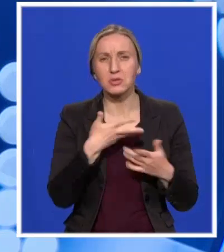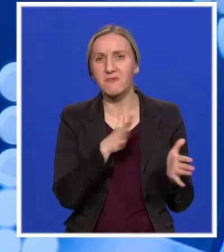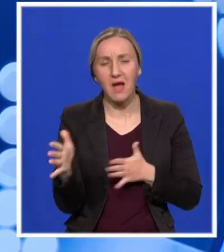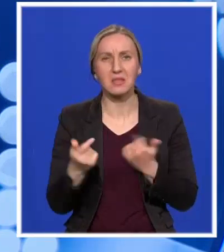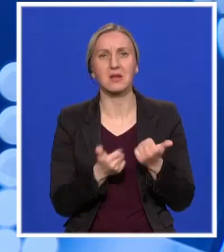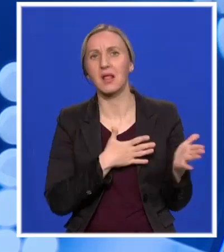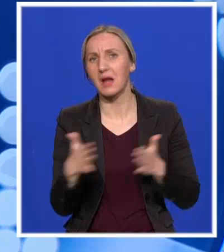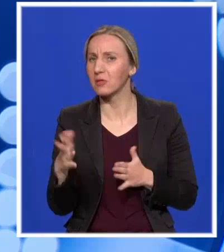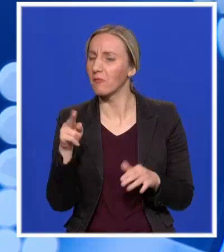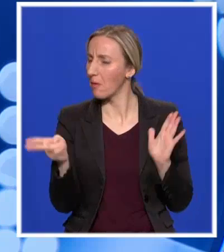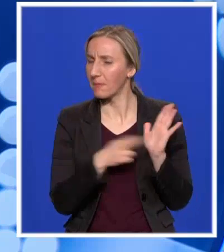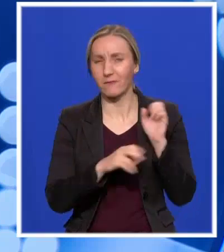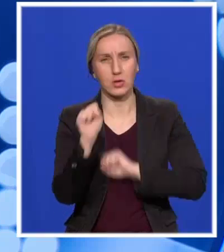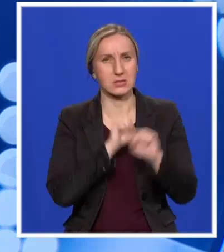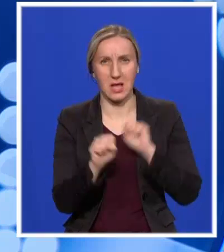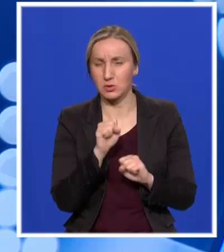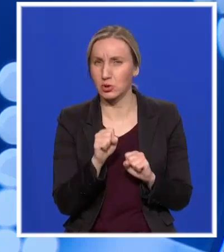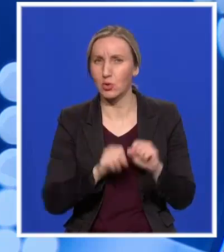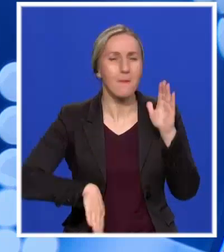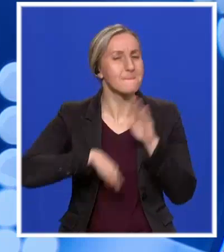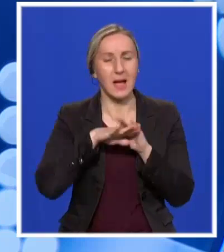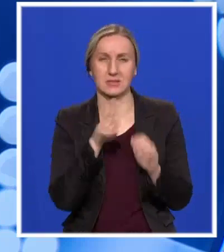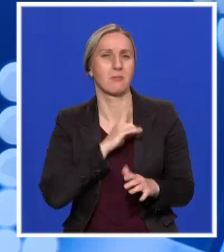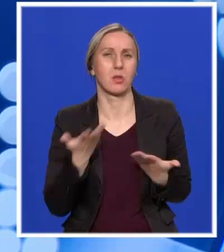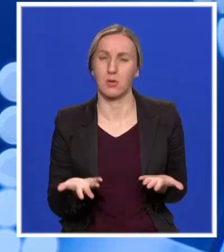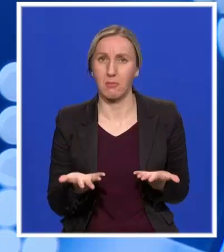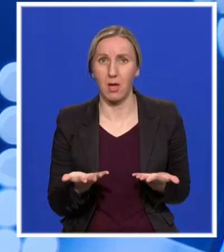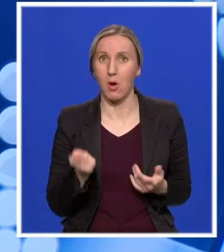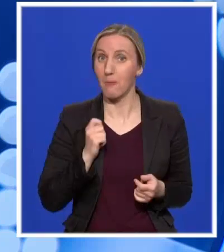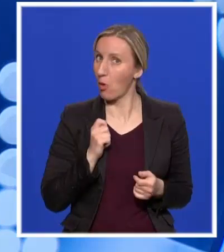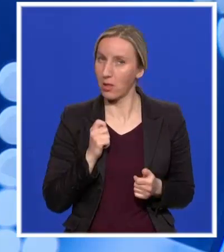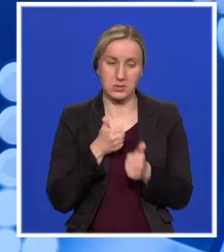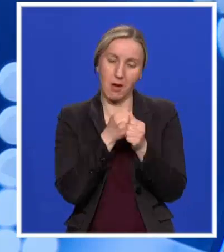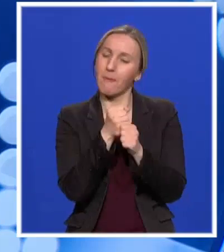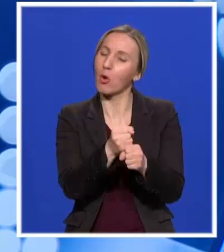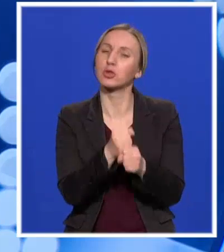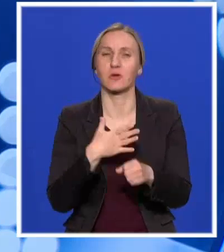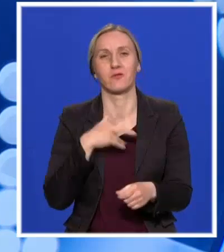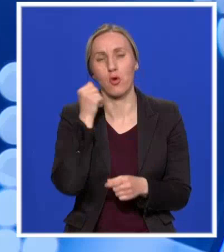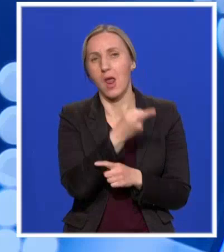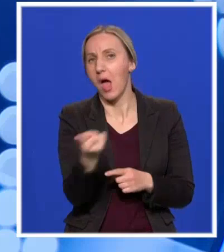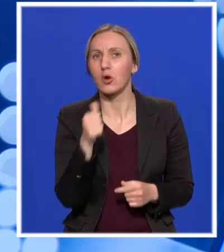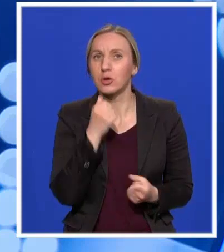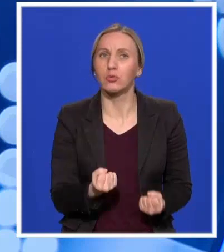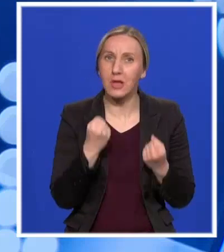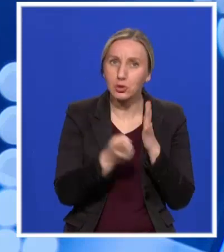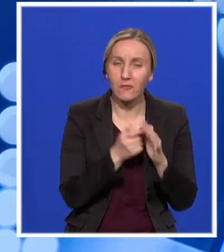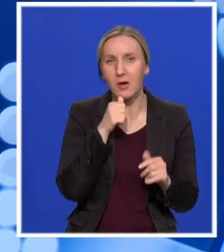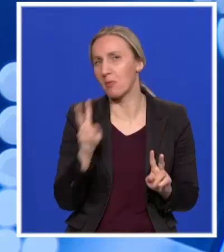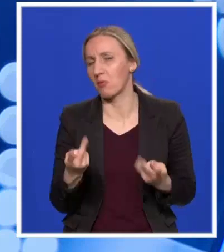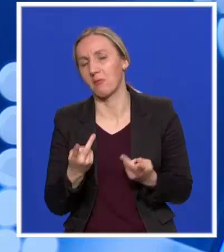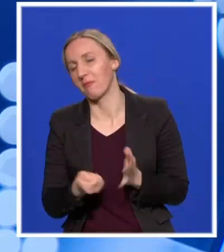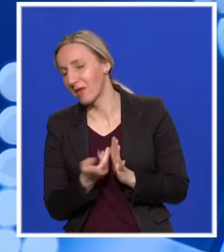one imaju pravo na zaštitu i maksimalno će imati. Policija jeste u svoj narod, jeste u svakom vremenu i u kriznim situacijama. I